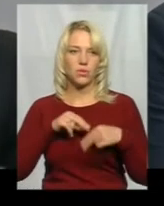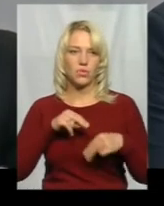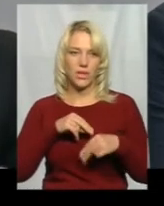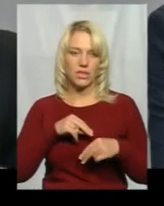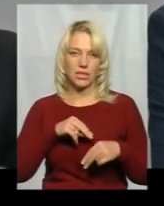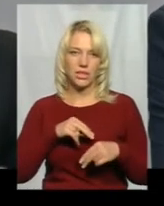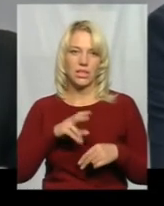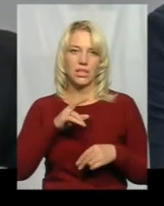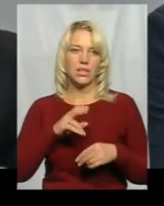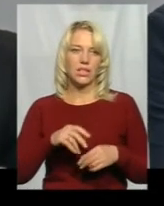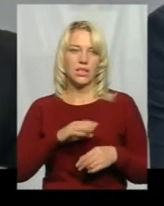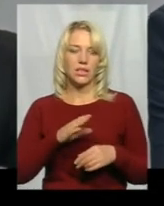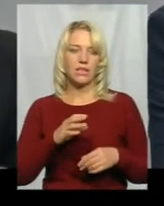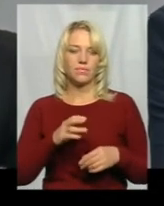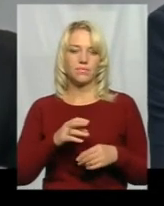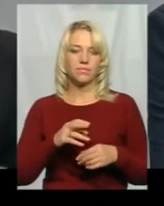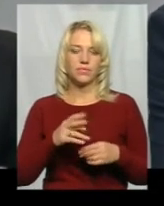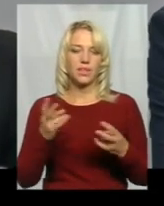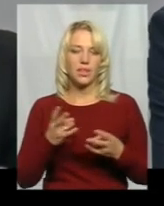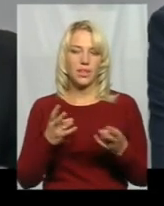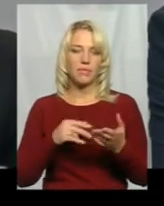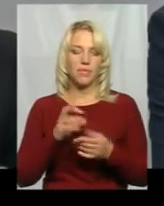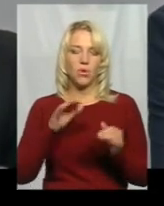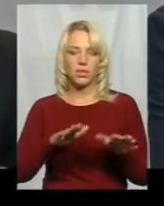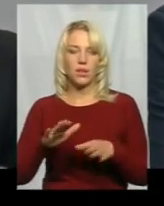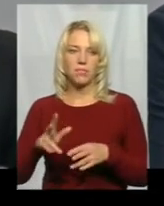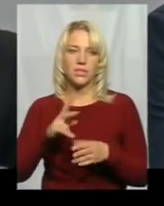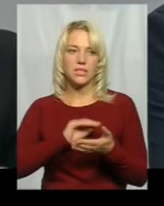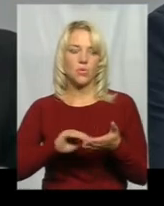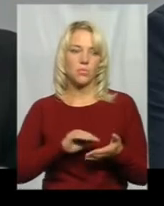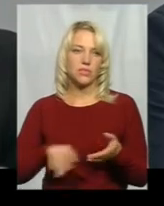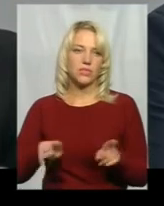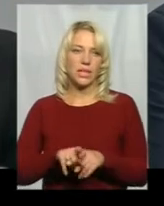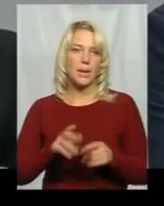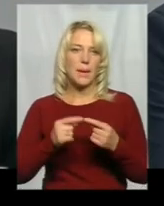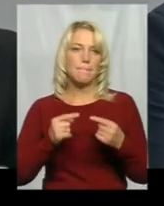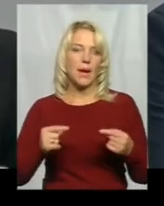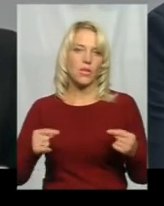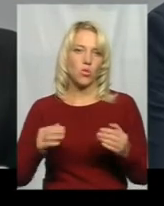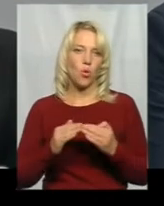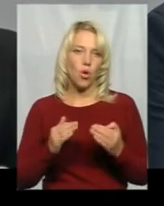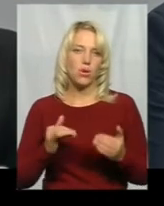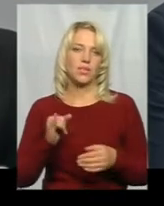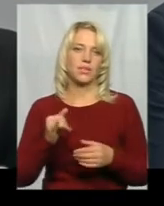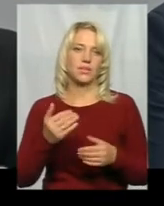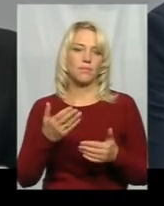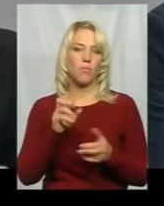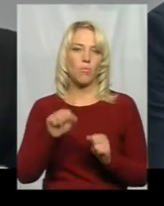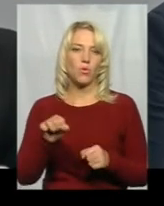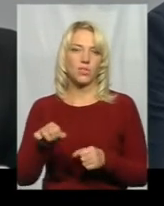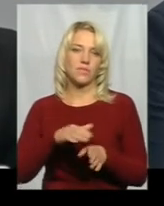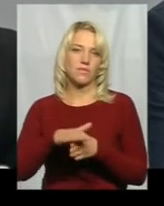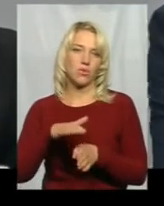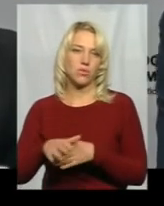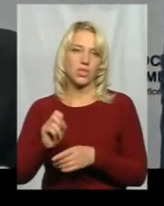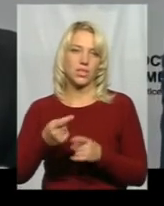нестандартно, треба виходити на місце, треба описувати таке майно і по можливості виконувати,